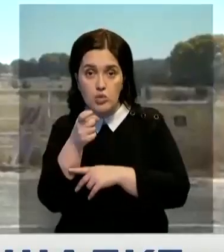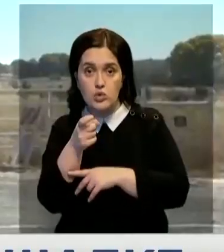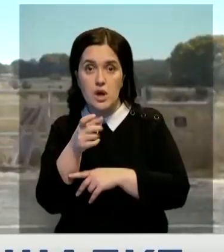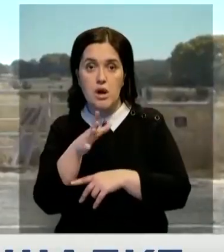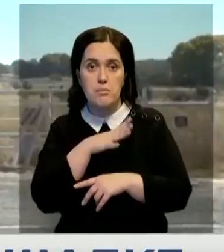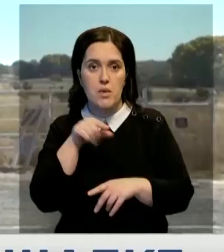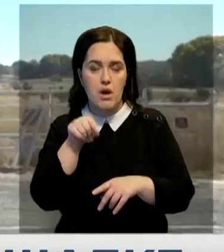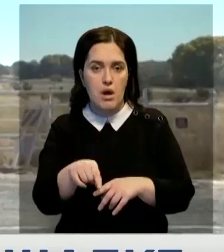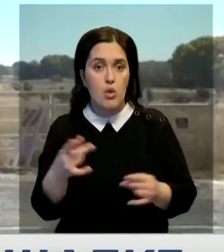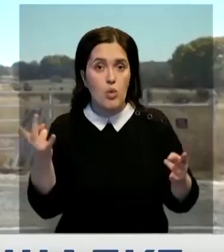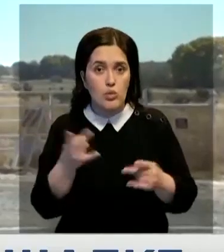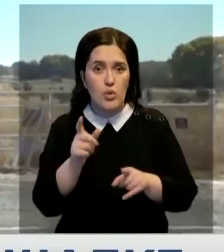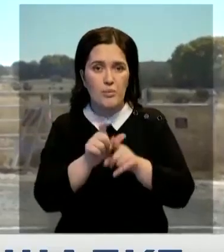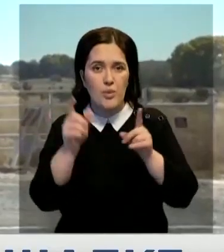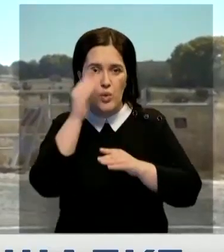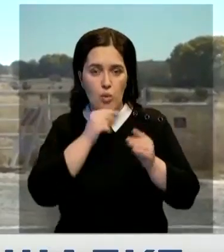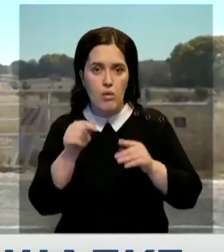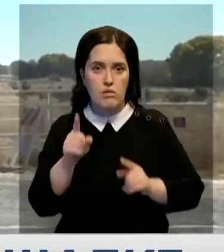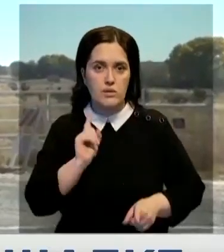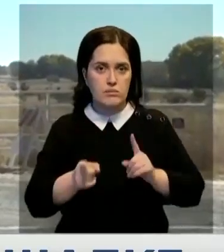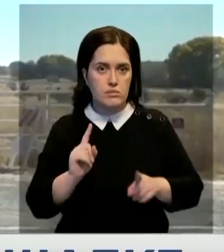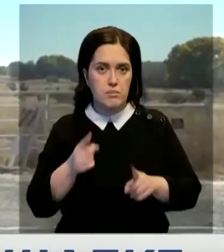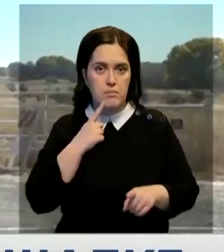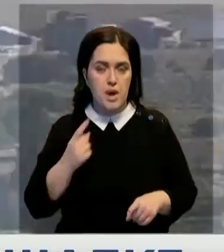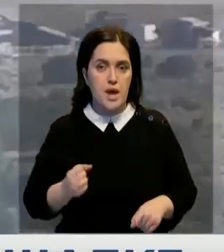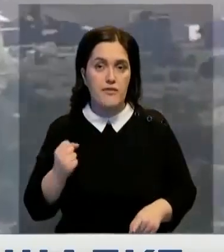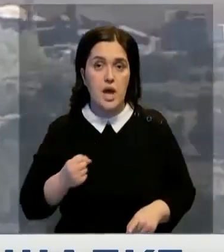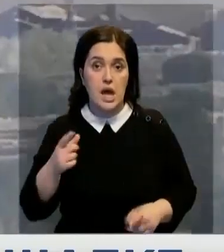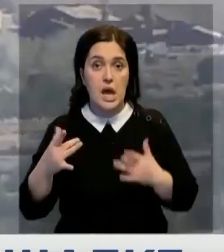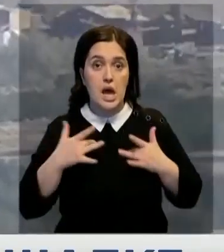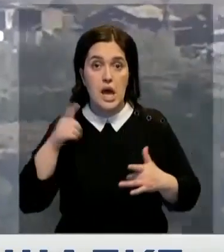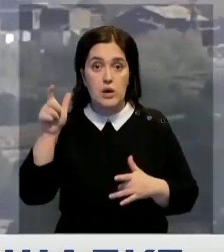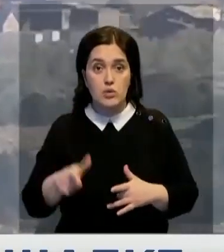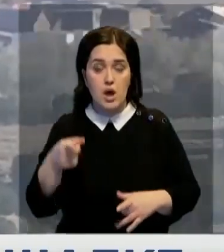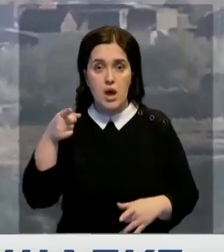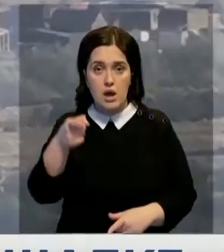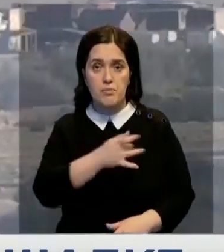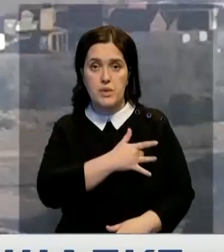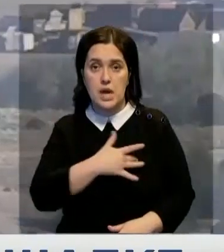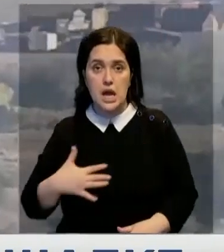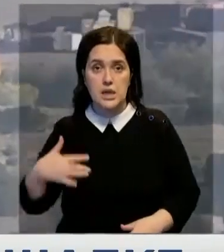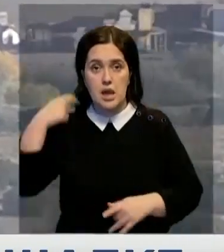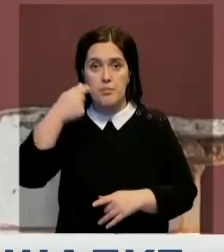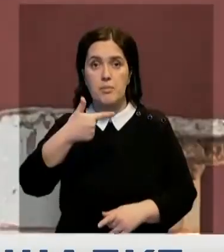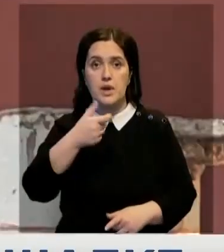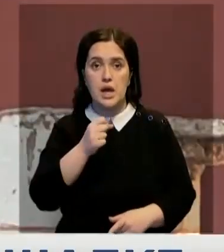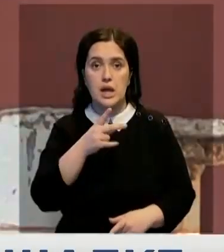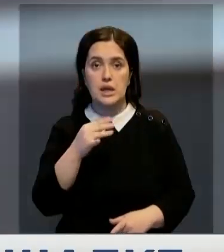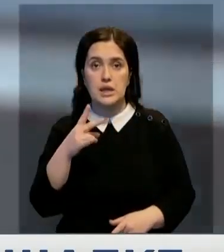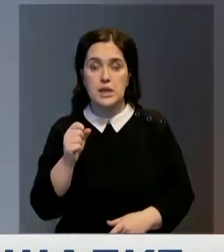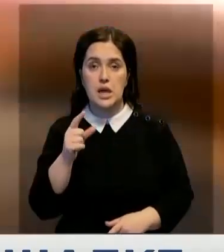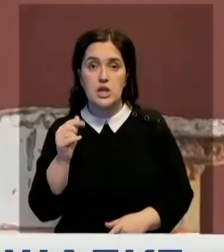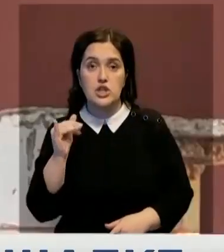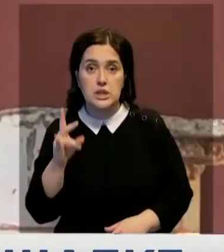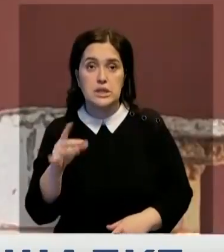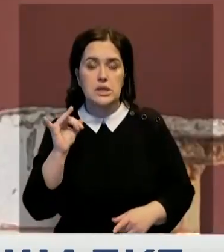выстрел, было заряжено не холостым патроном, а боевым. В результате актер смертельно ранил оператора Галину Хачинс и задел режиссера